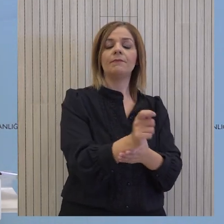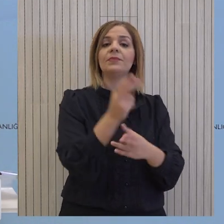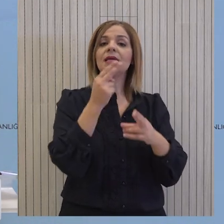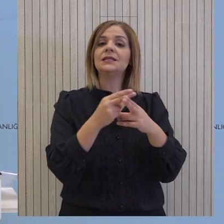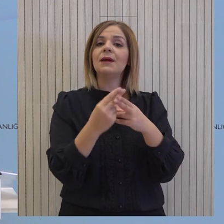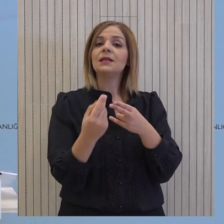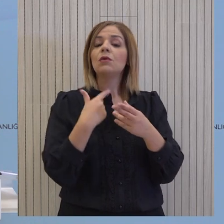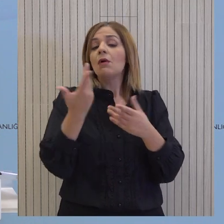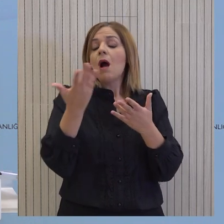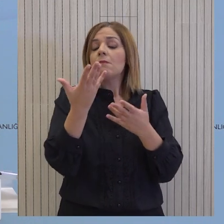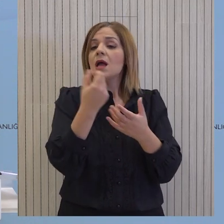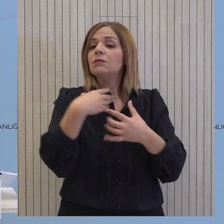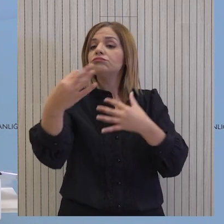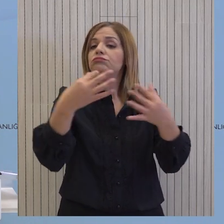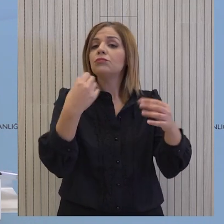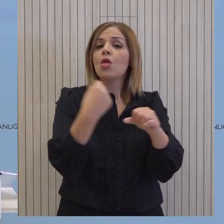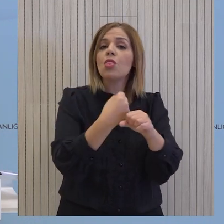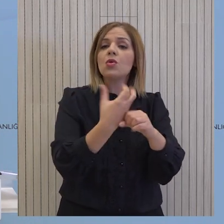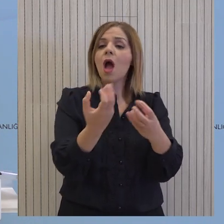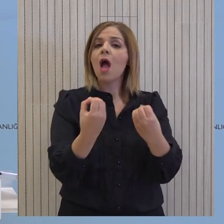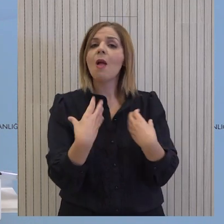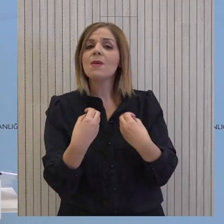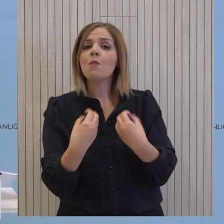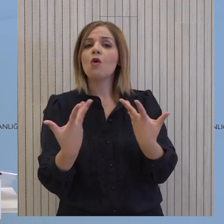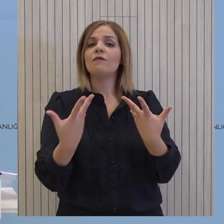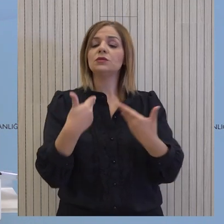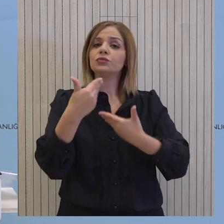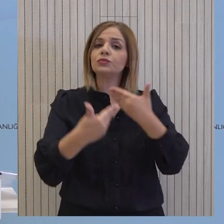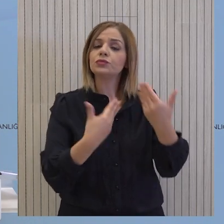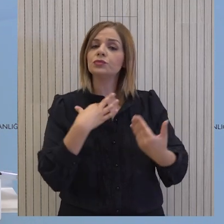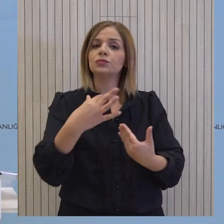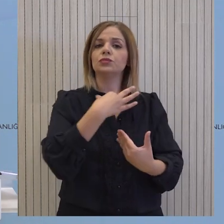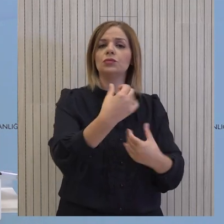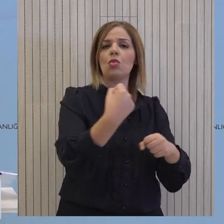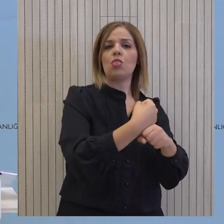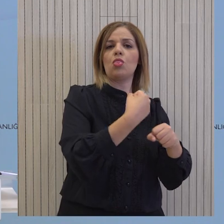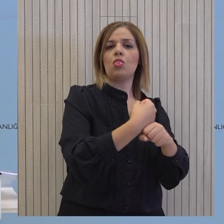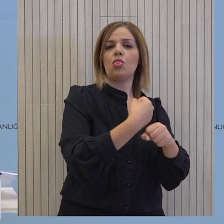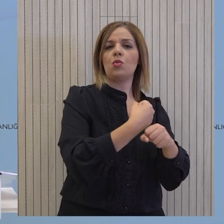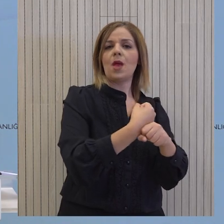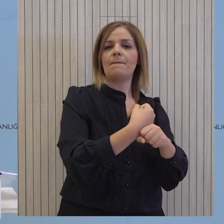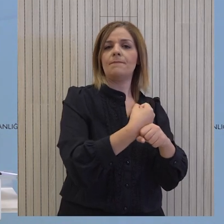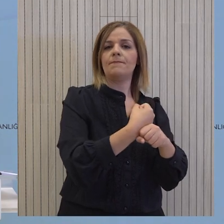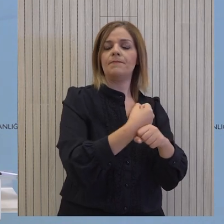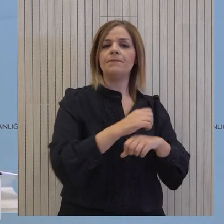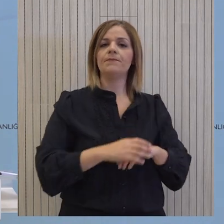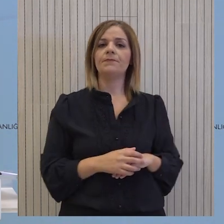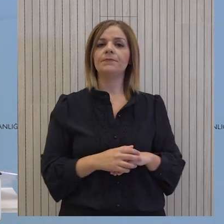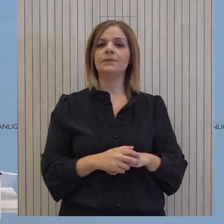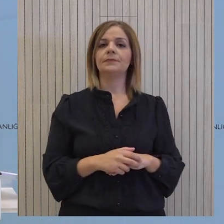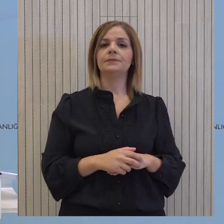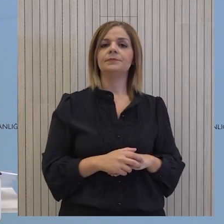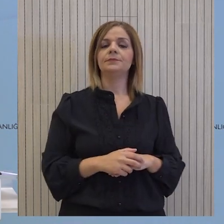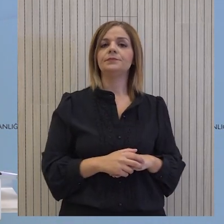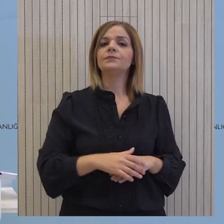ένταξή τους στην αγορά εργασίας ή σε προγράμματα επιμόρφωσης και κατάρτισης ή και σε προγράμματα ψυχοκοινωνικής στήριξης. Συγκεκριμένα,